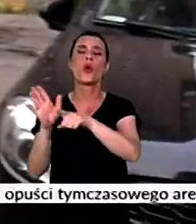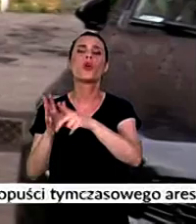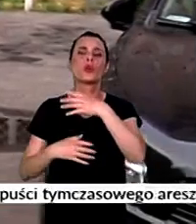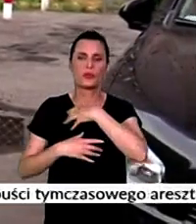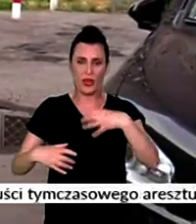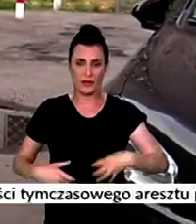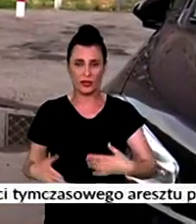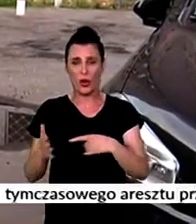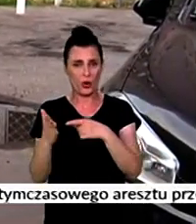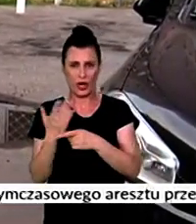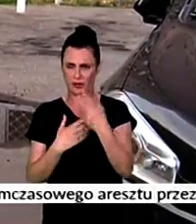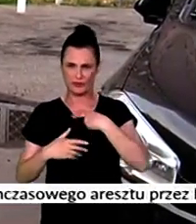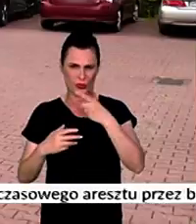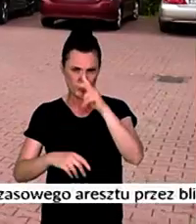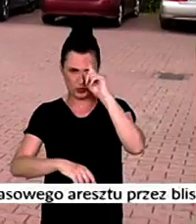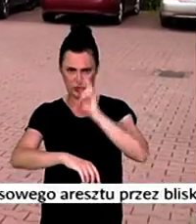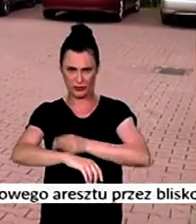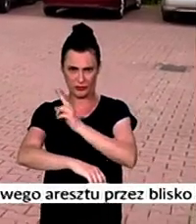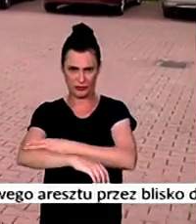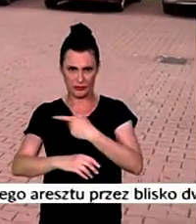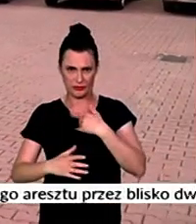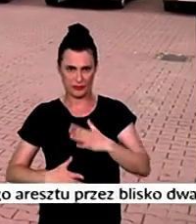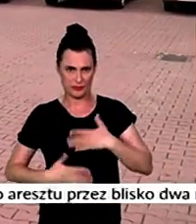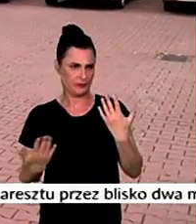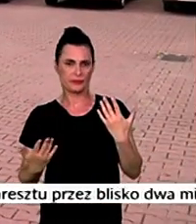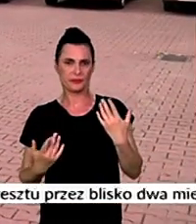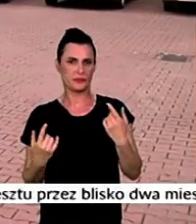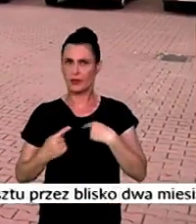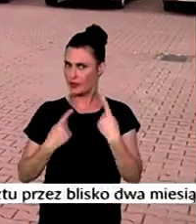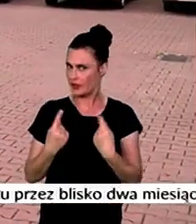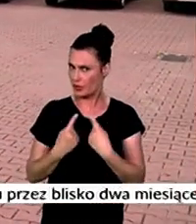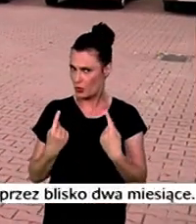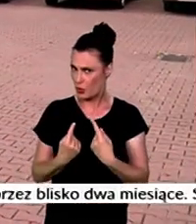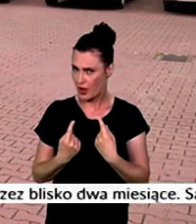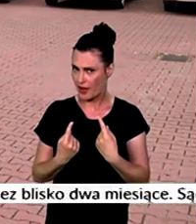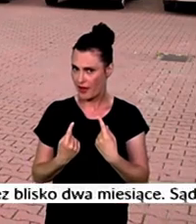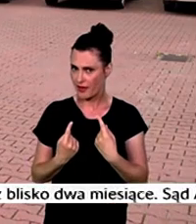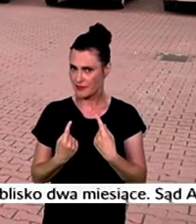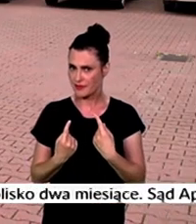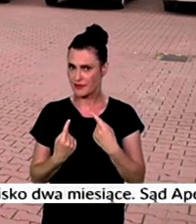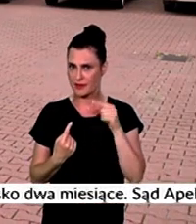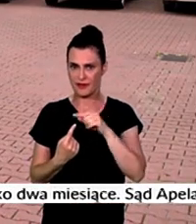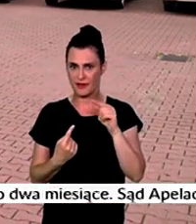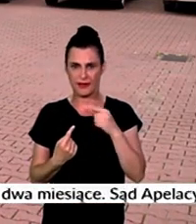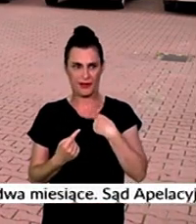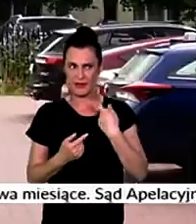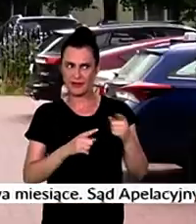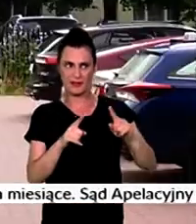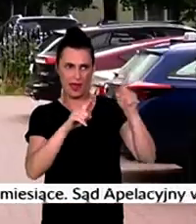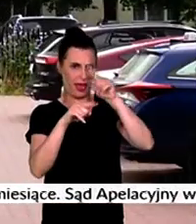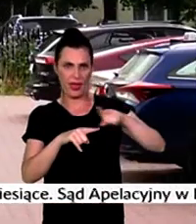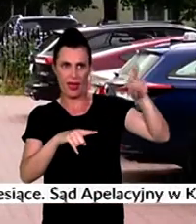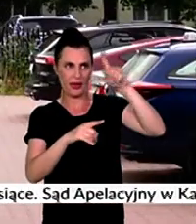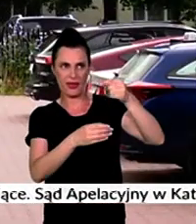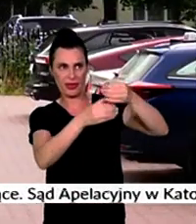Wśród urzędników konsternacja. Sytuacja jest tego typu, że ZGM tych znaków nie stawiał. W